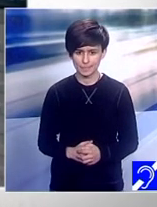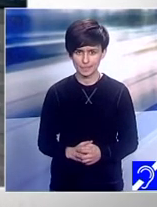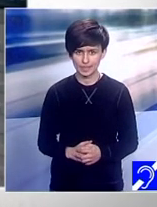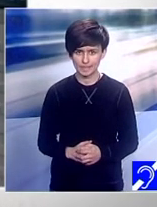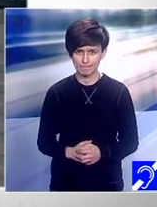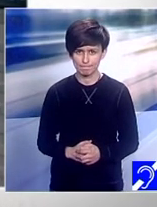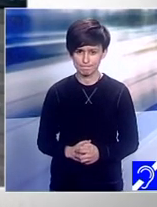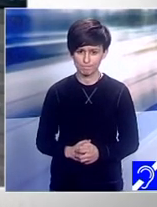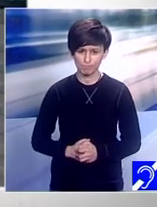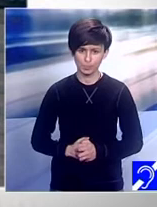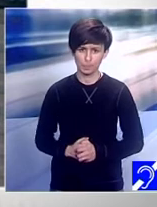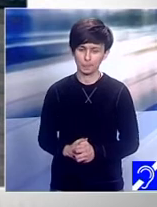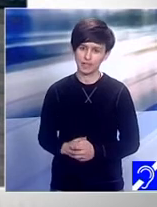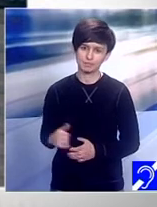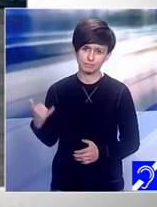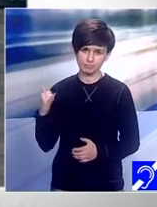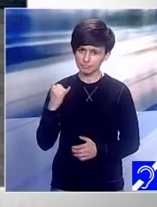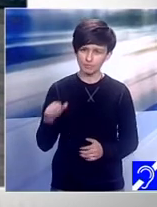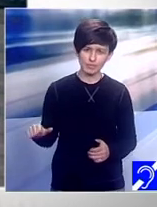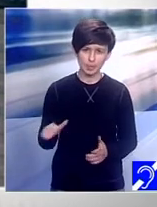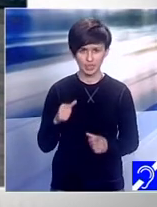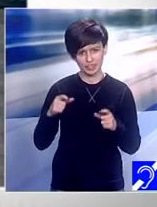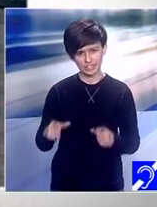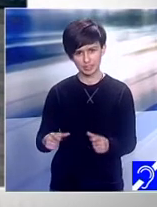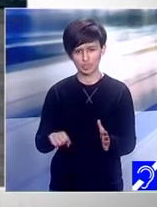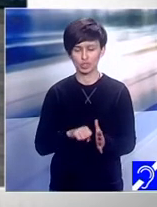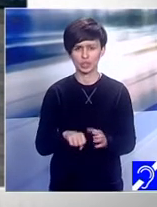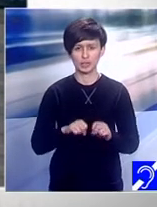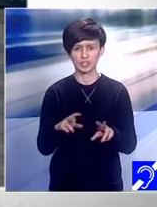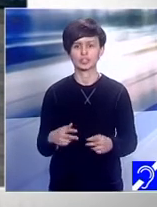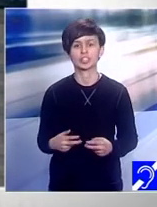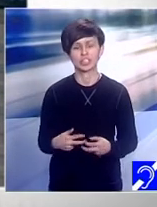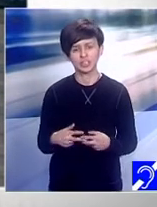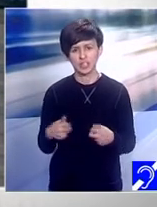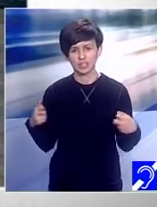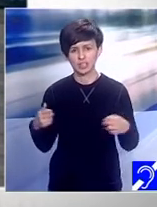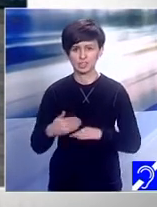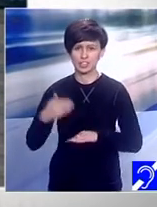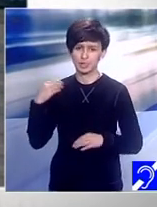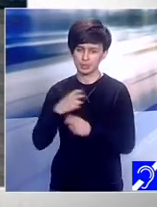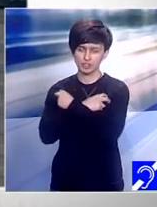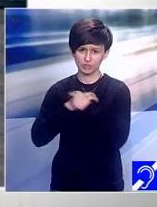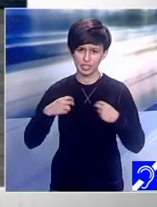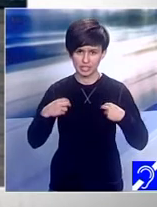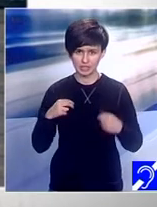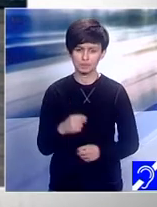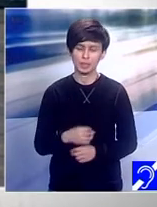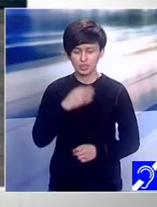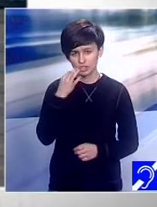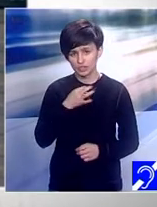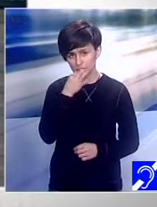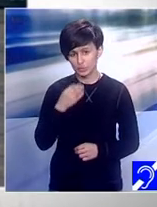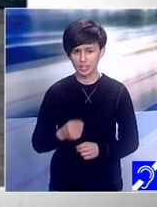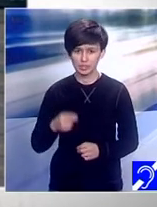Am revenit, doamnelor, domnilor, în platoul emisiunii Fără Prejudecăți. Vă spuneam despre mesajul colegilor noștri. O